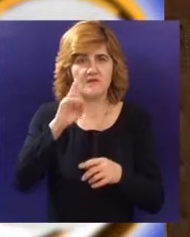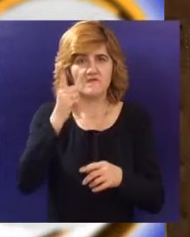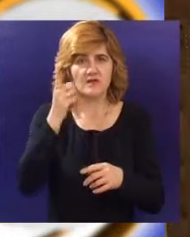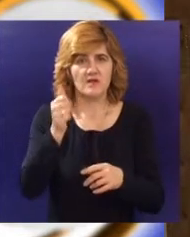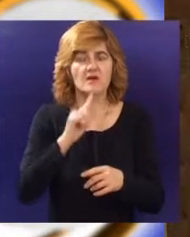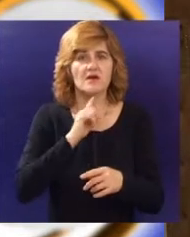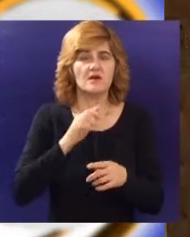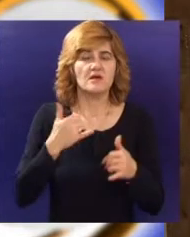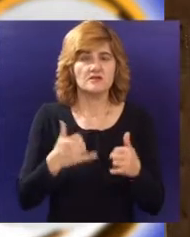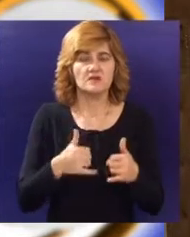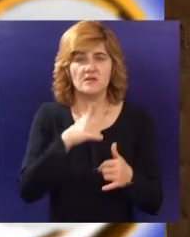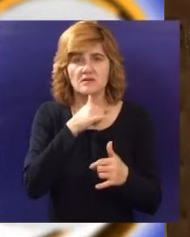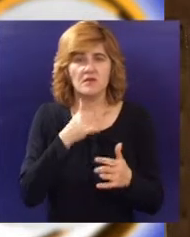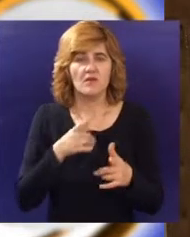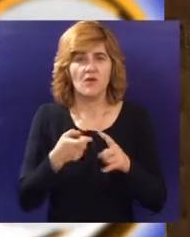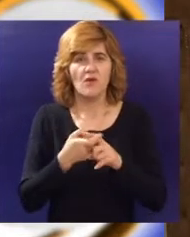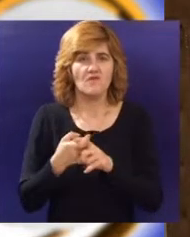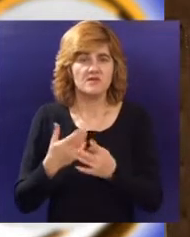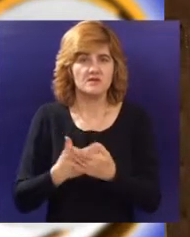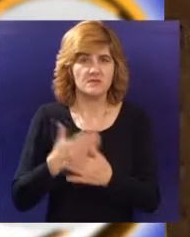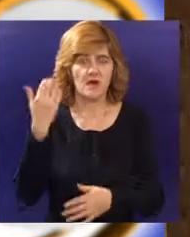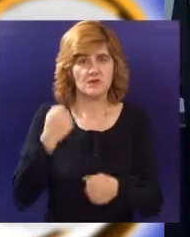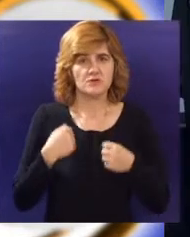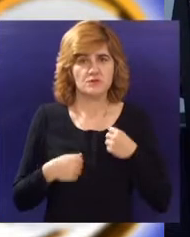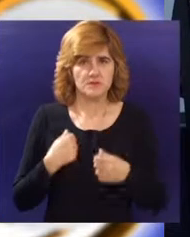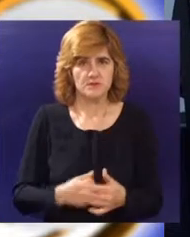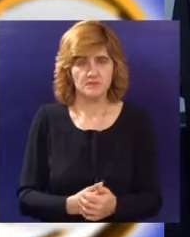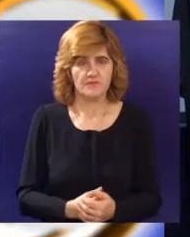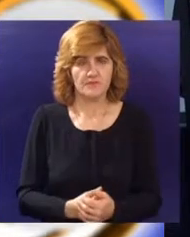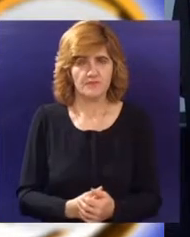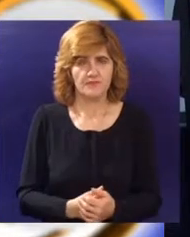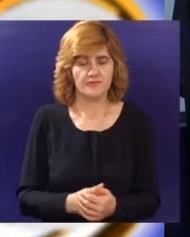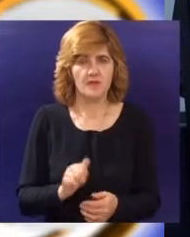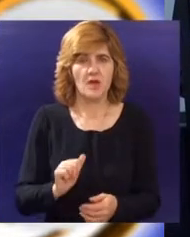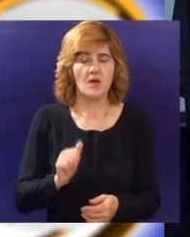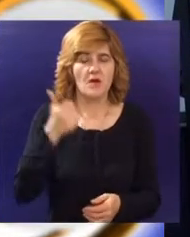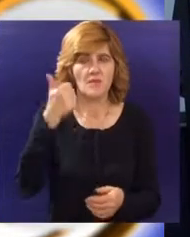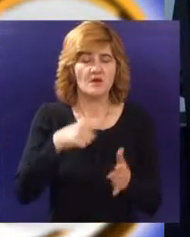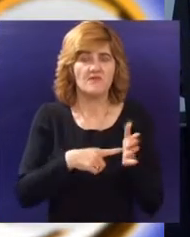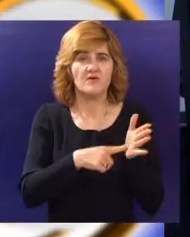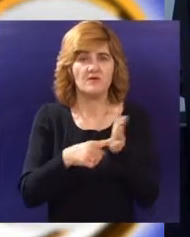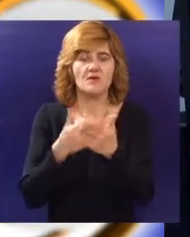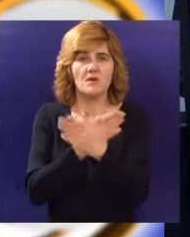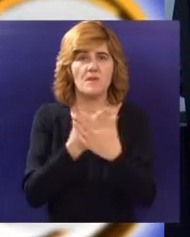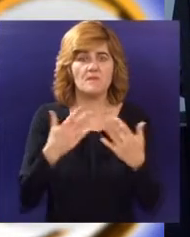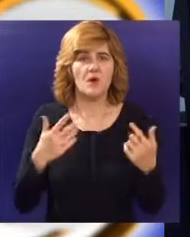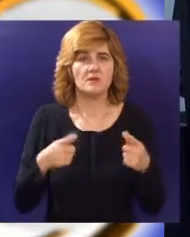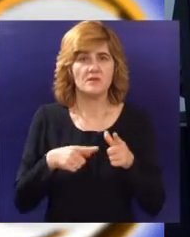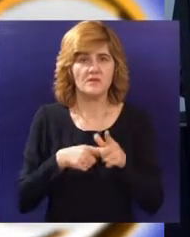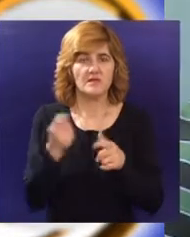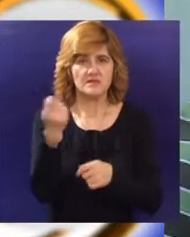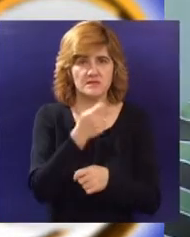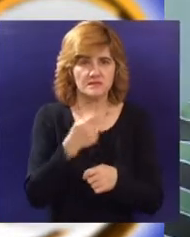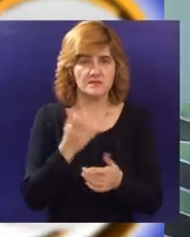plana tipa komercijale na teritoriji grada Subotice. Prvi salon urbanizma održan je u Nišu 8. novembra